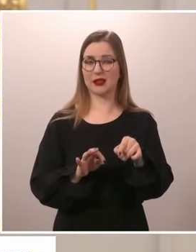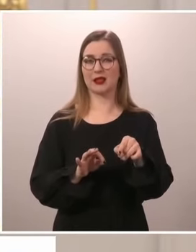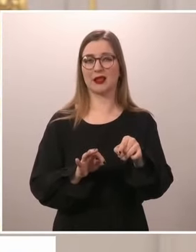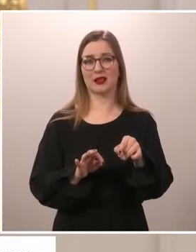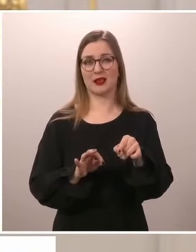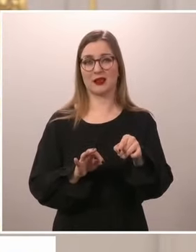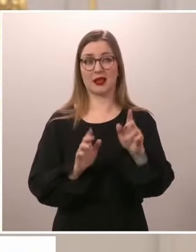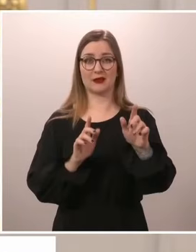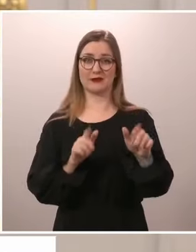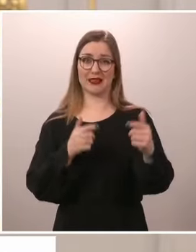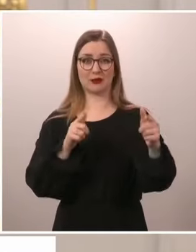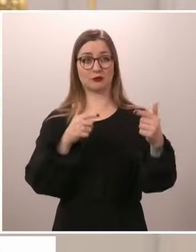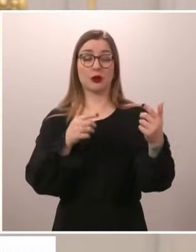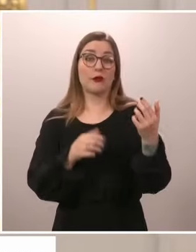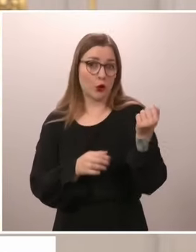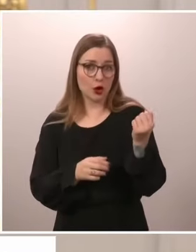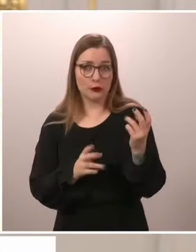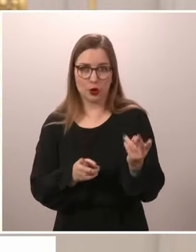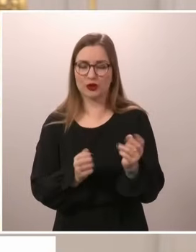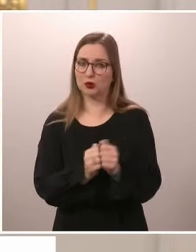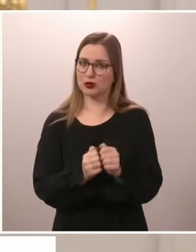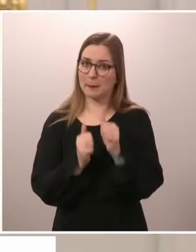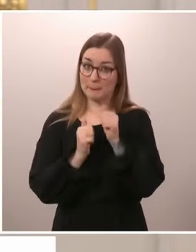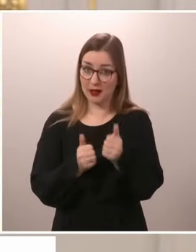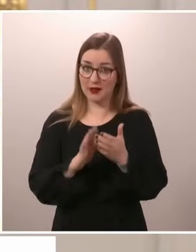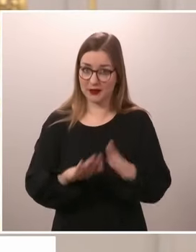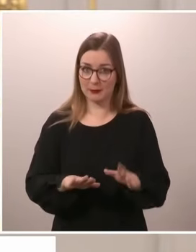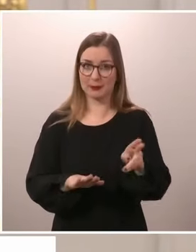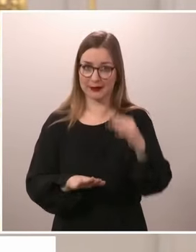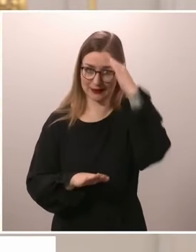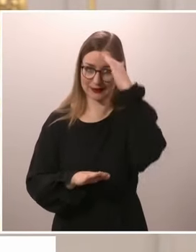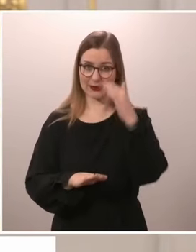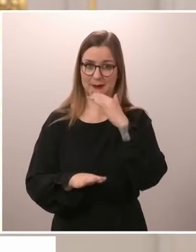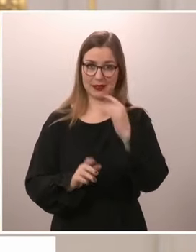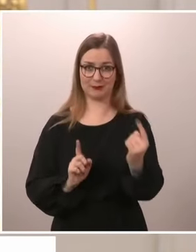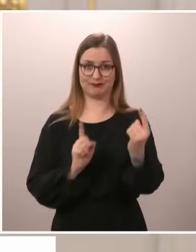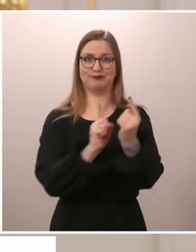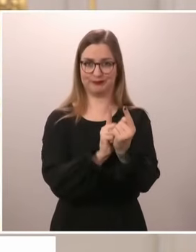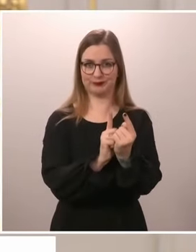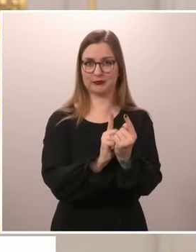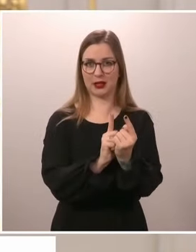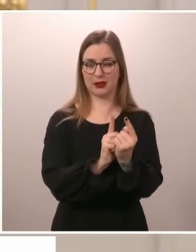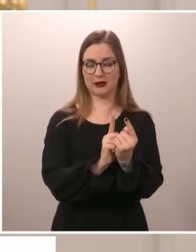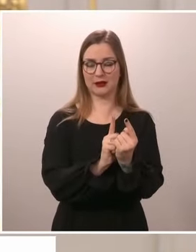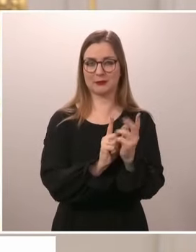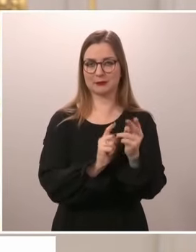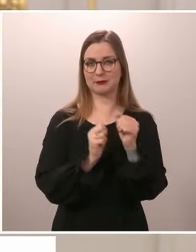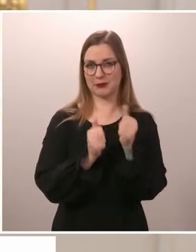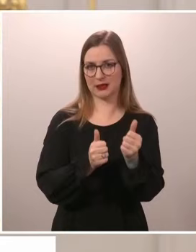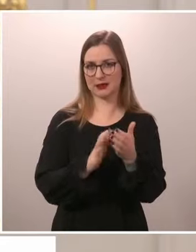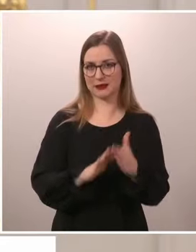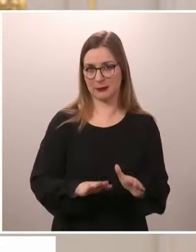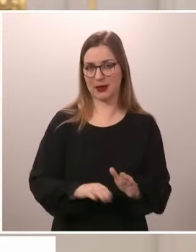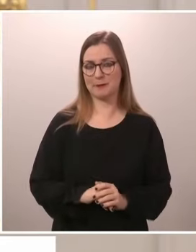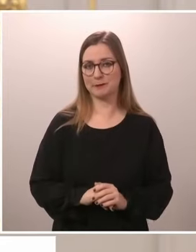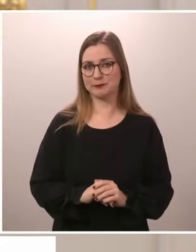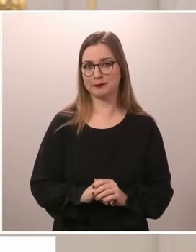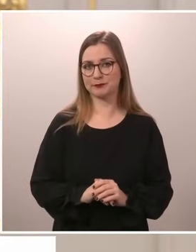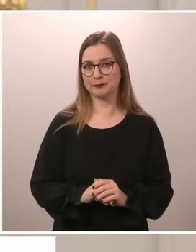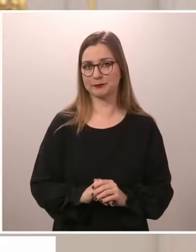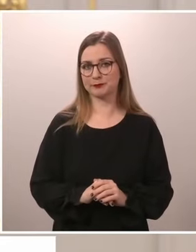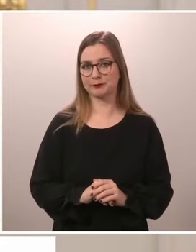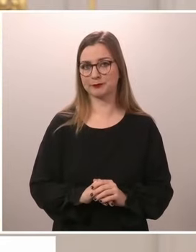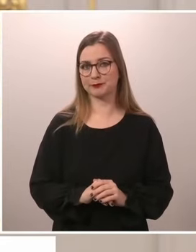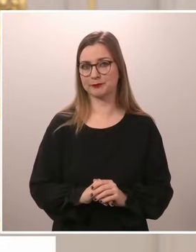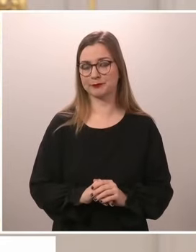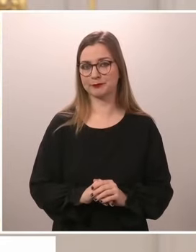att du träffar dina kollegor runt omkring i världen. Det bästa sättet är förstås det att du